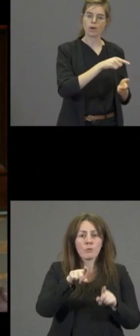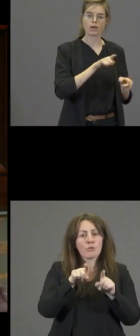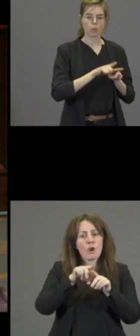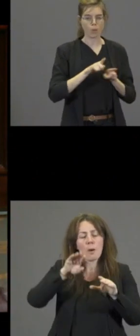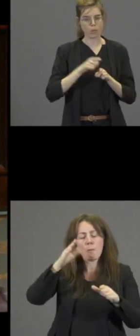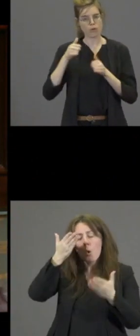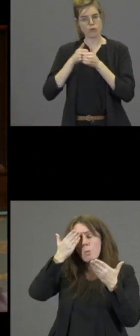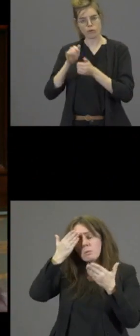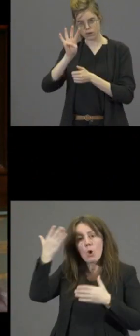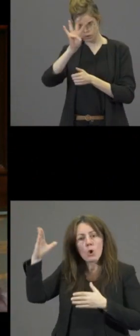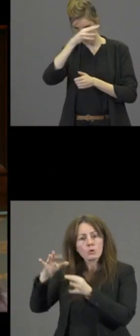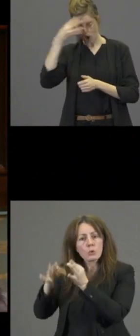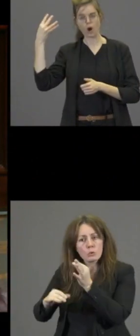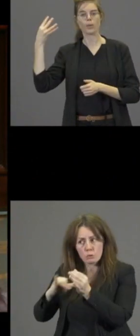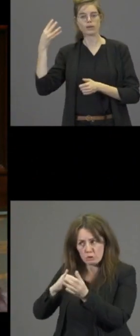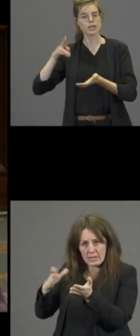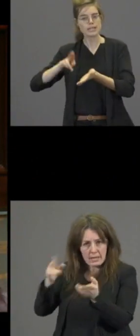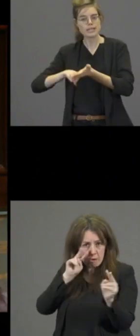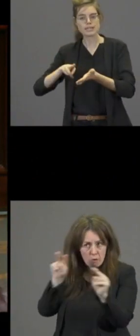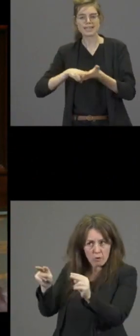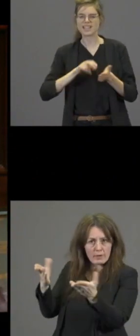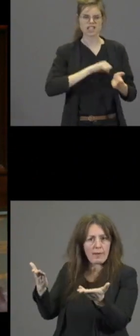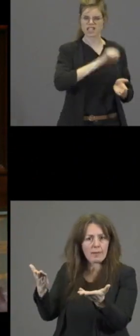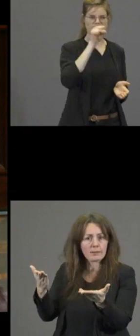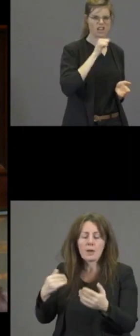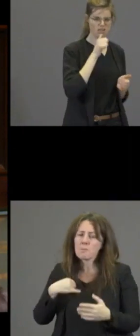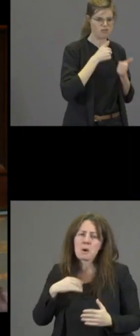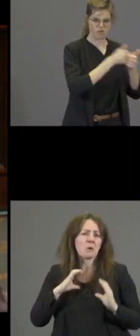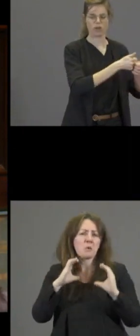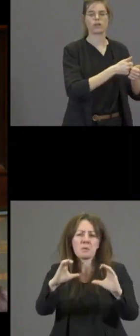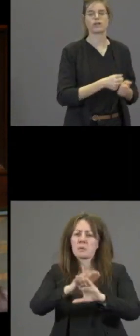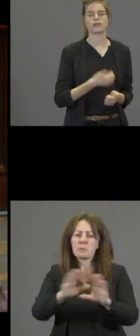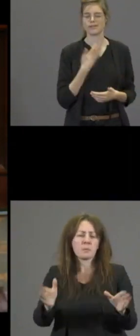Ik geloof meer in Darwin dan in Stalin. Ik dank u.